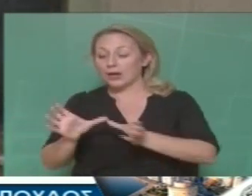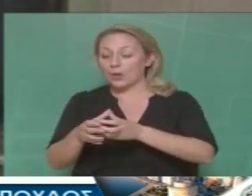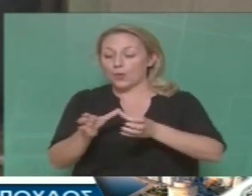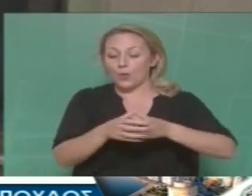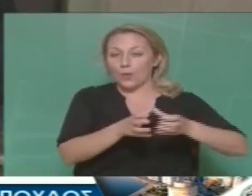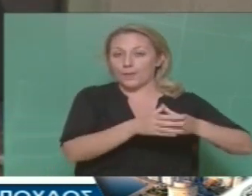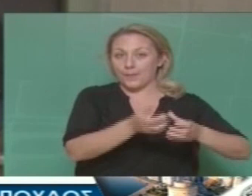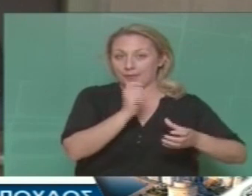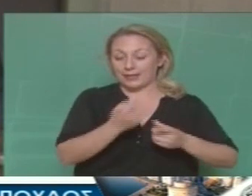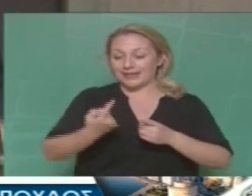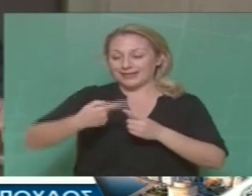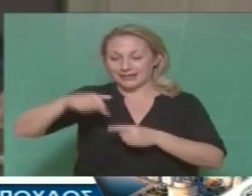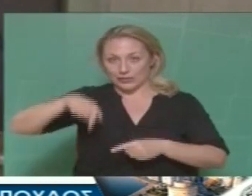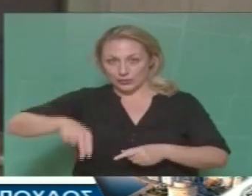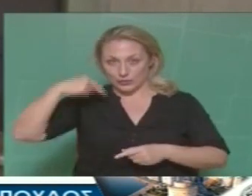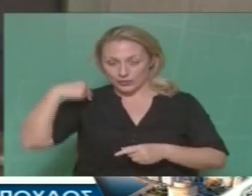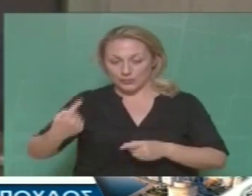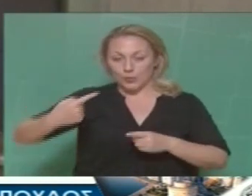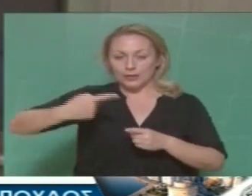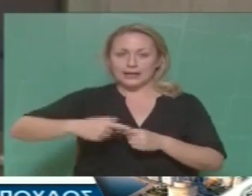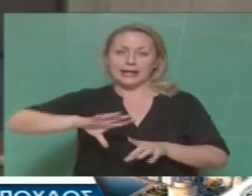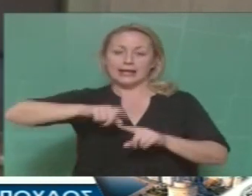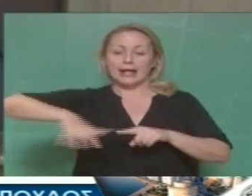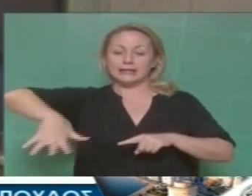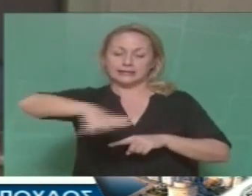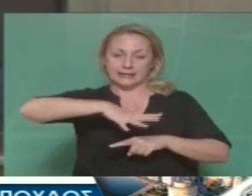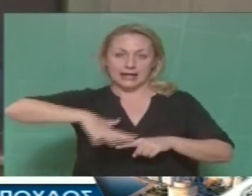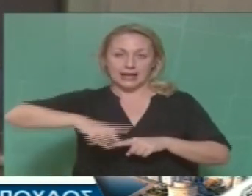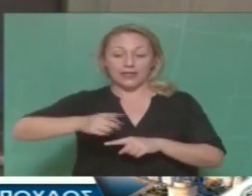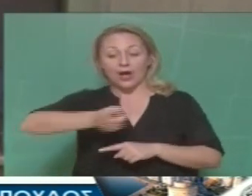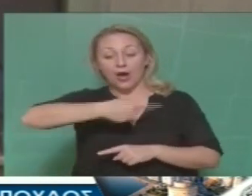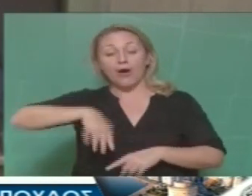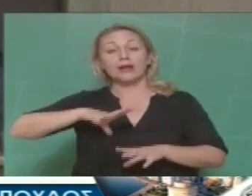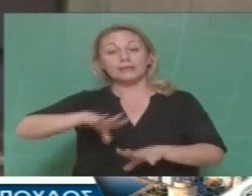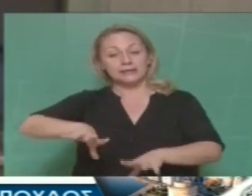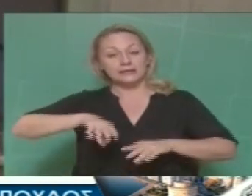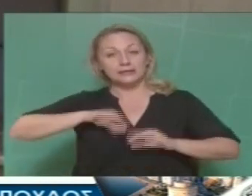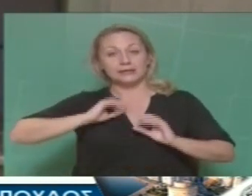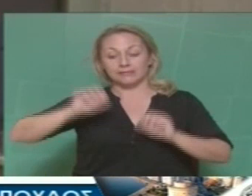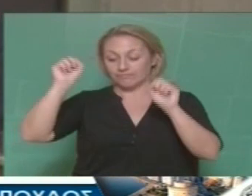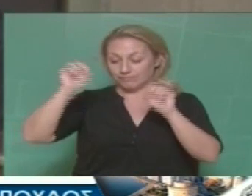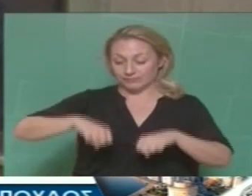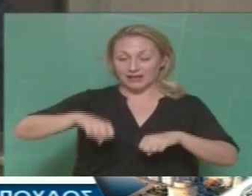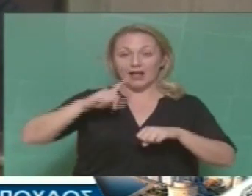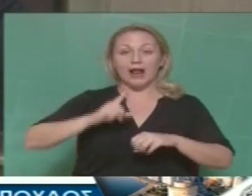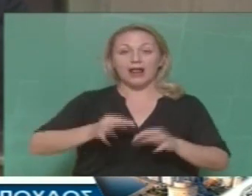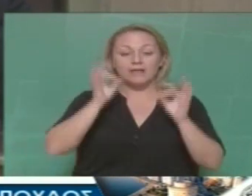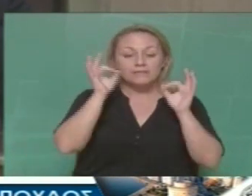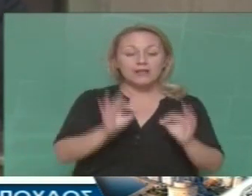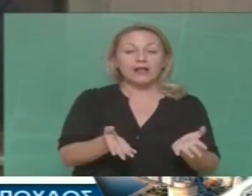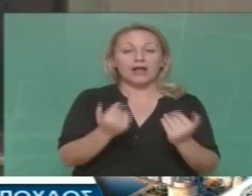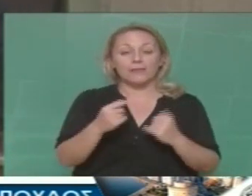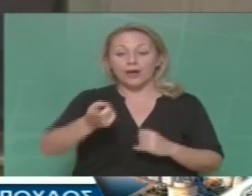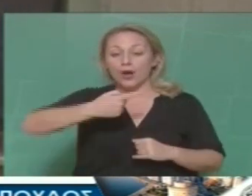του κάθε κόμματος που όλοι σε αυτό συμφωνούσαν στα λόγια από ό φαίνεται και όχι στην πράξη, στο γεγονός ότι η